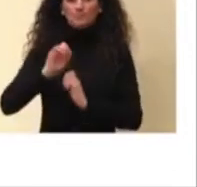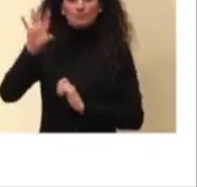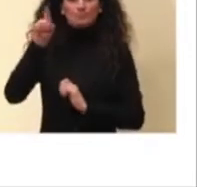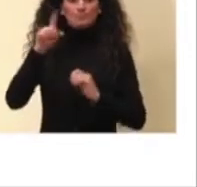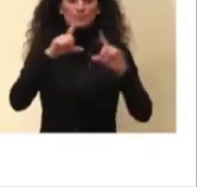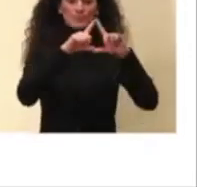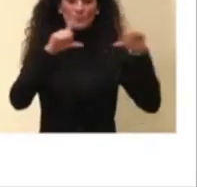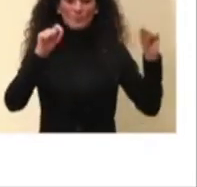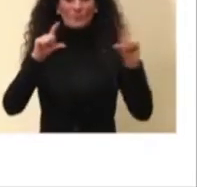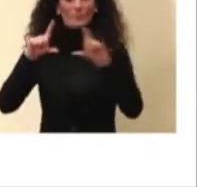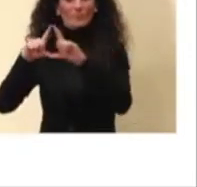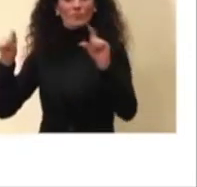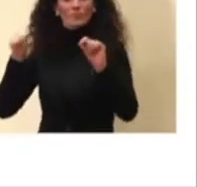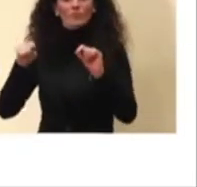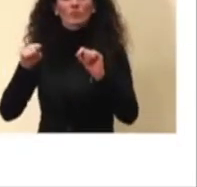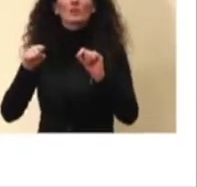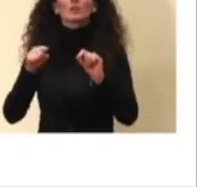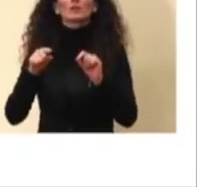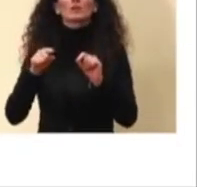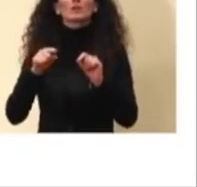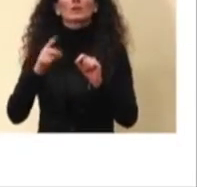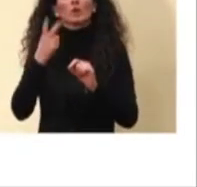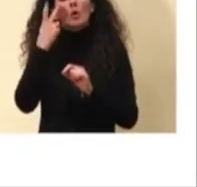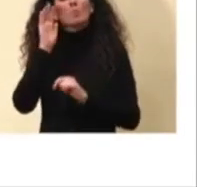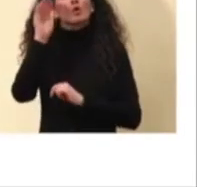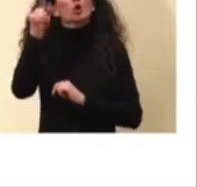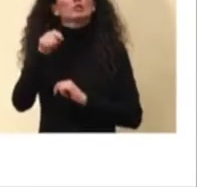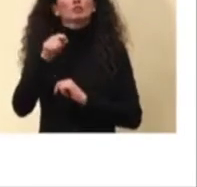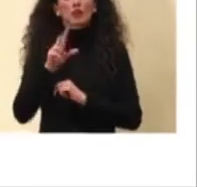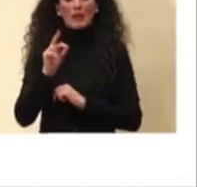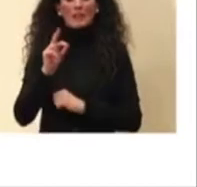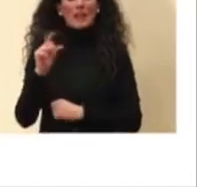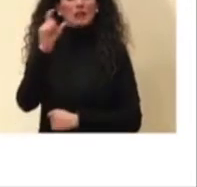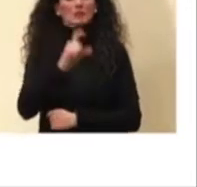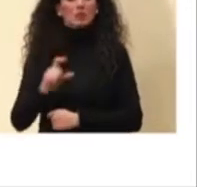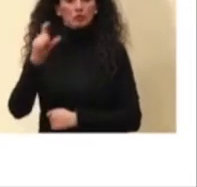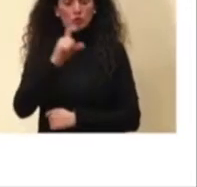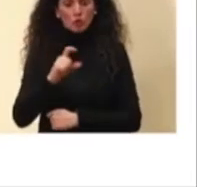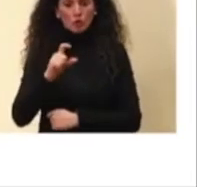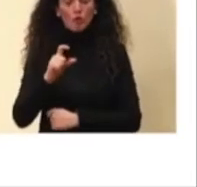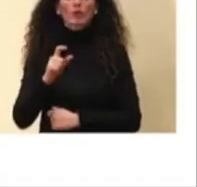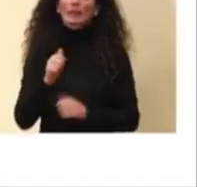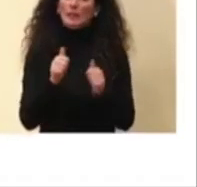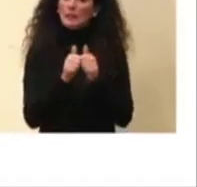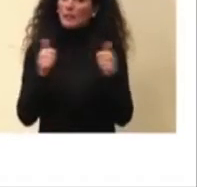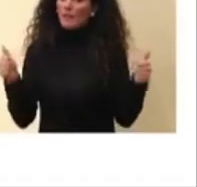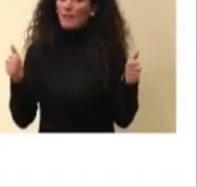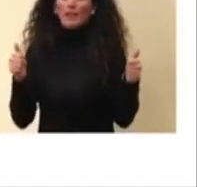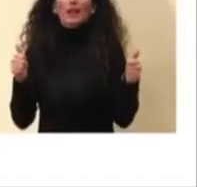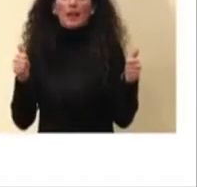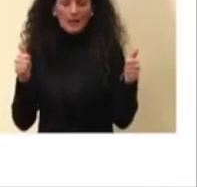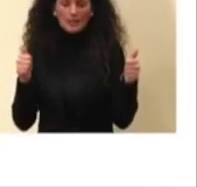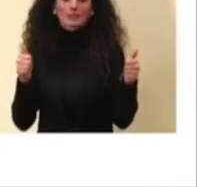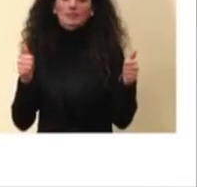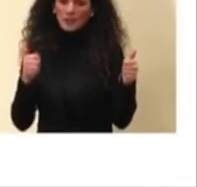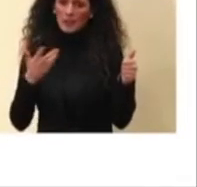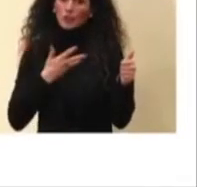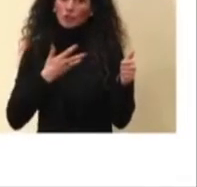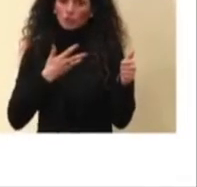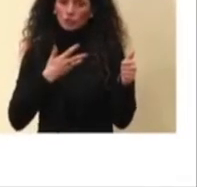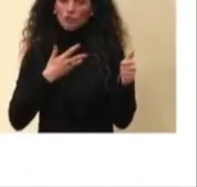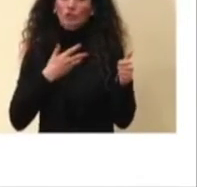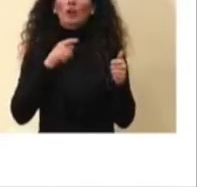a 30 giorni e vedete che qui la differenza è abbastanza importante, ci sono alcune regioni dove la resilienza